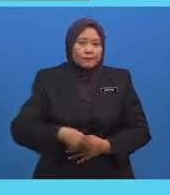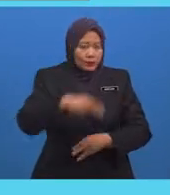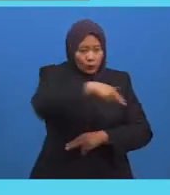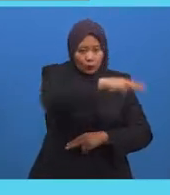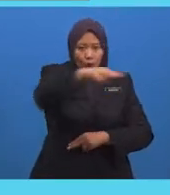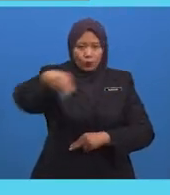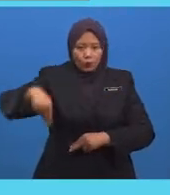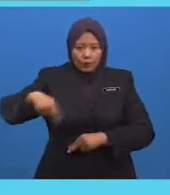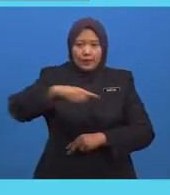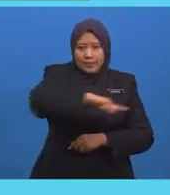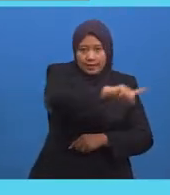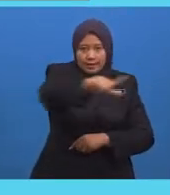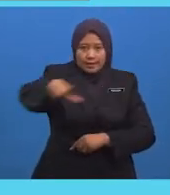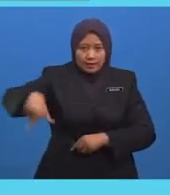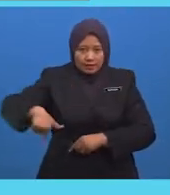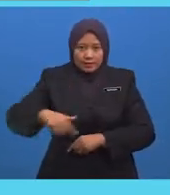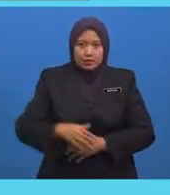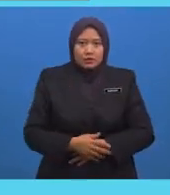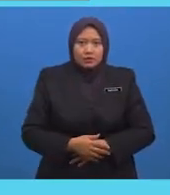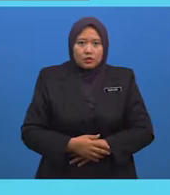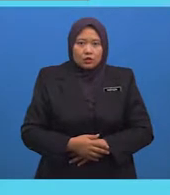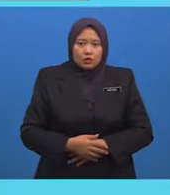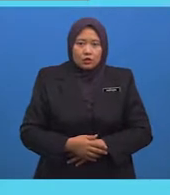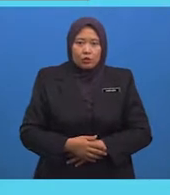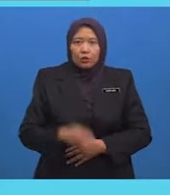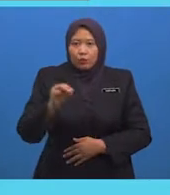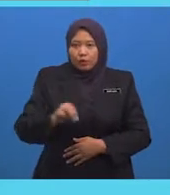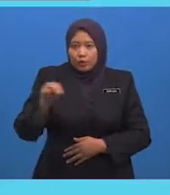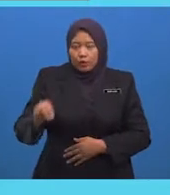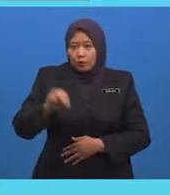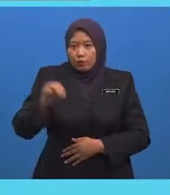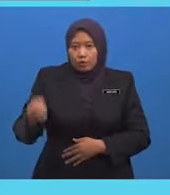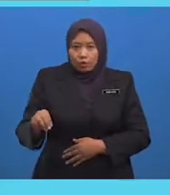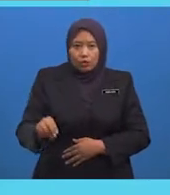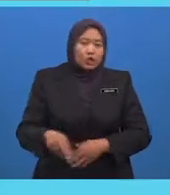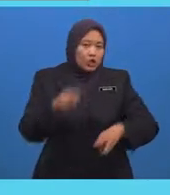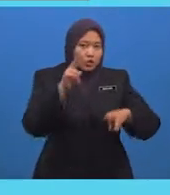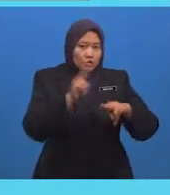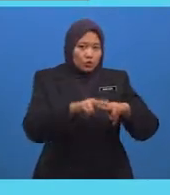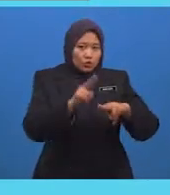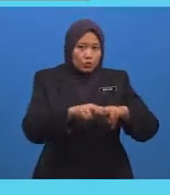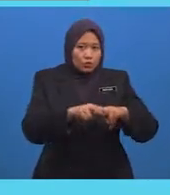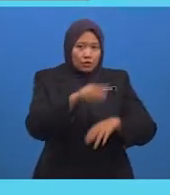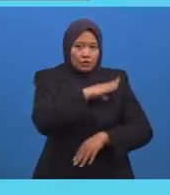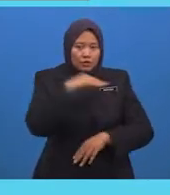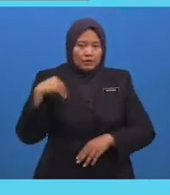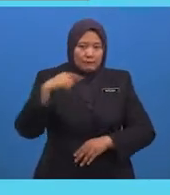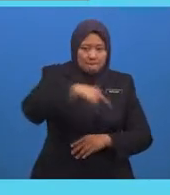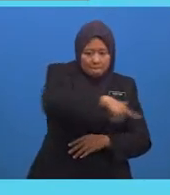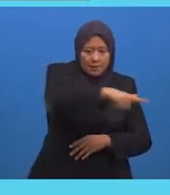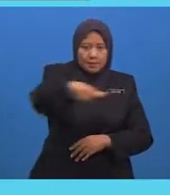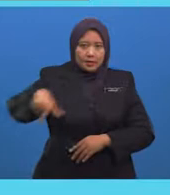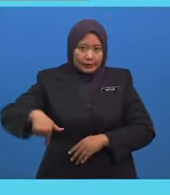Dilaksanakan Apabila murid-murid duduk Dan berada melingkari gurunya Dan